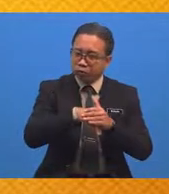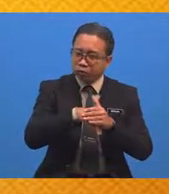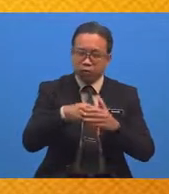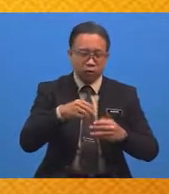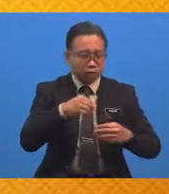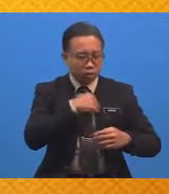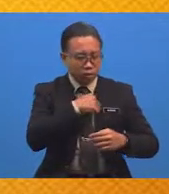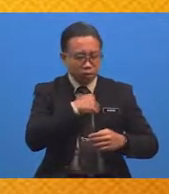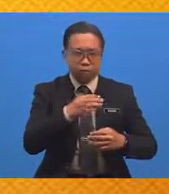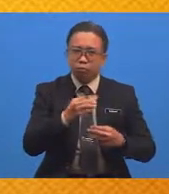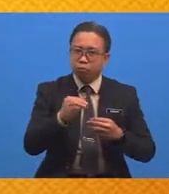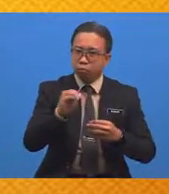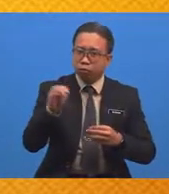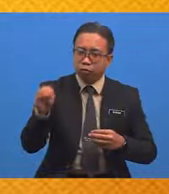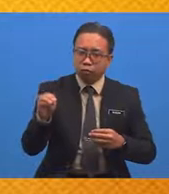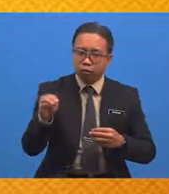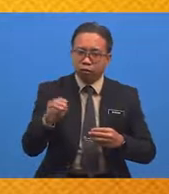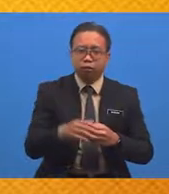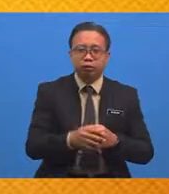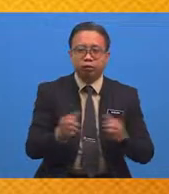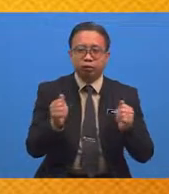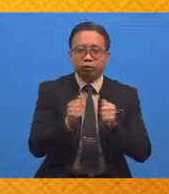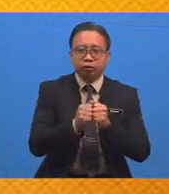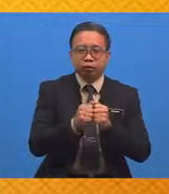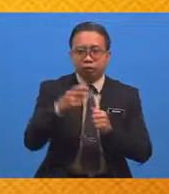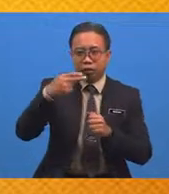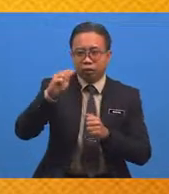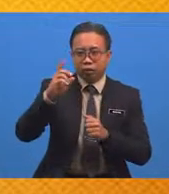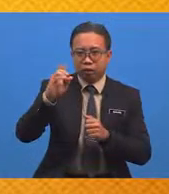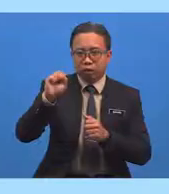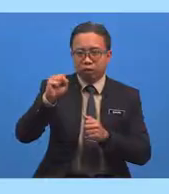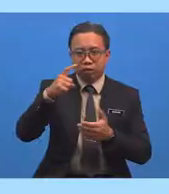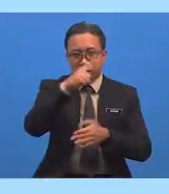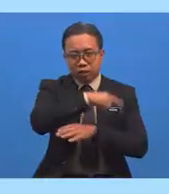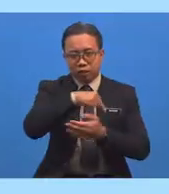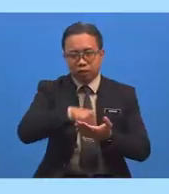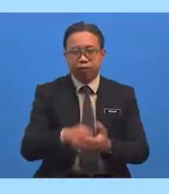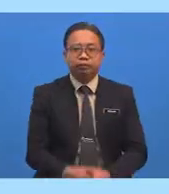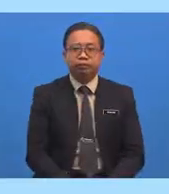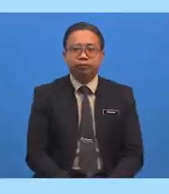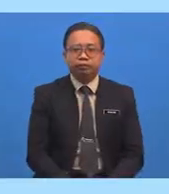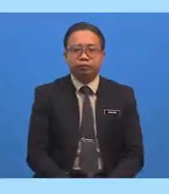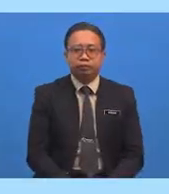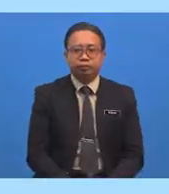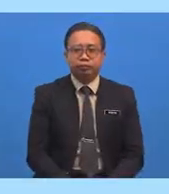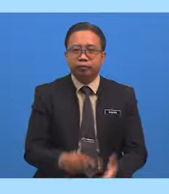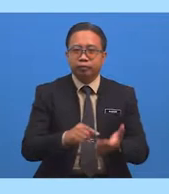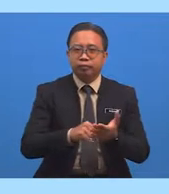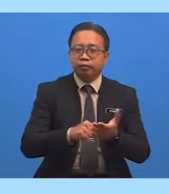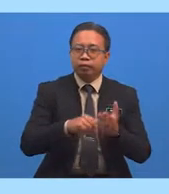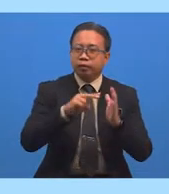Murid-murid Menerusi Perbincangan Hadis Hari Ini Bermaksud